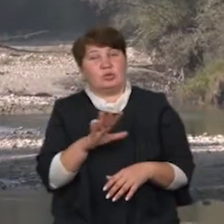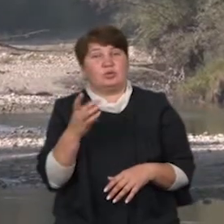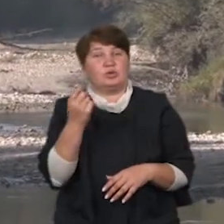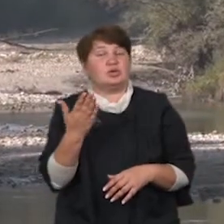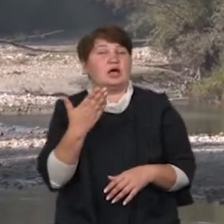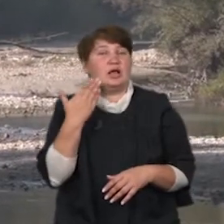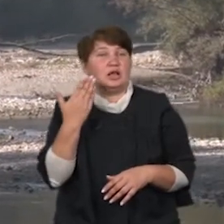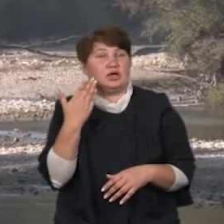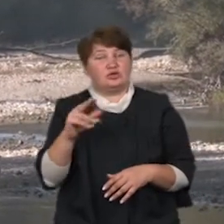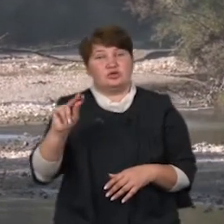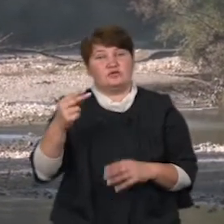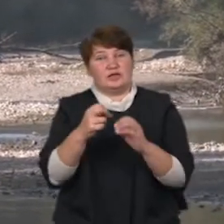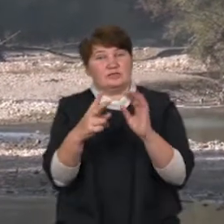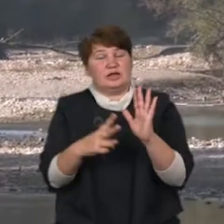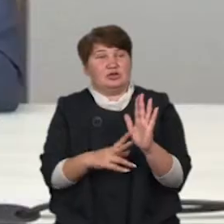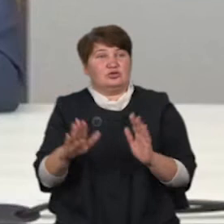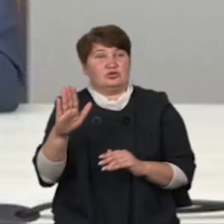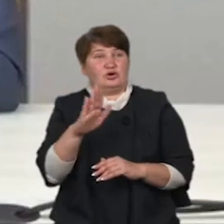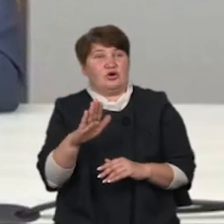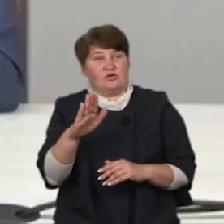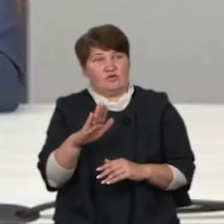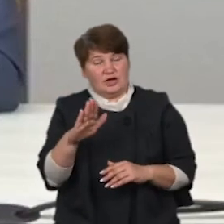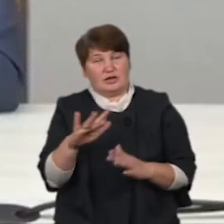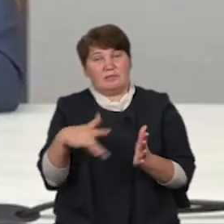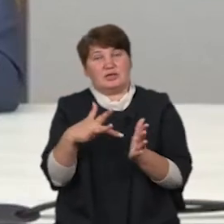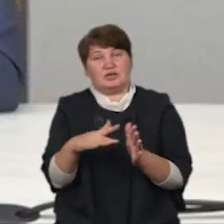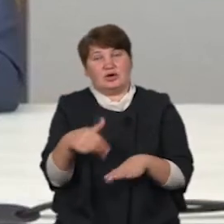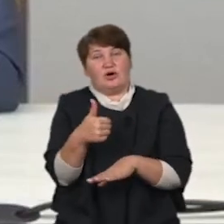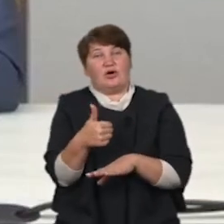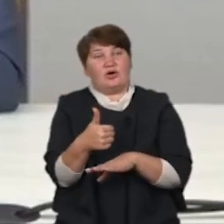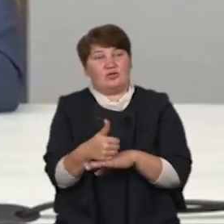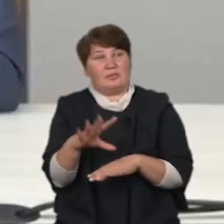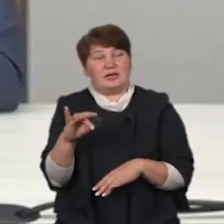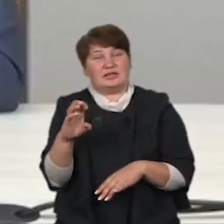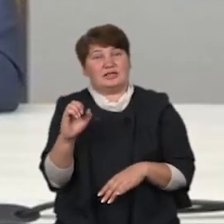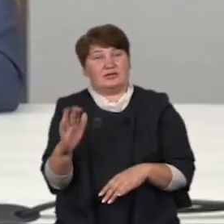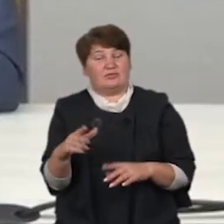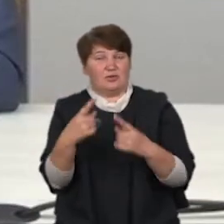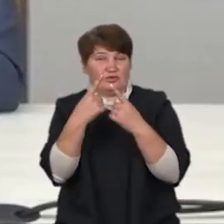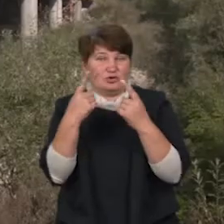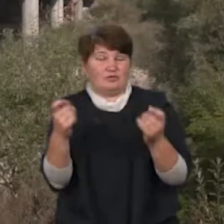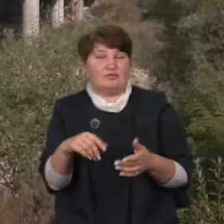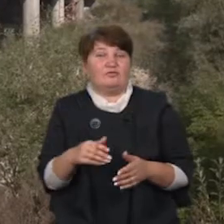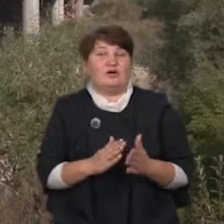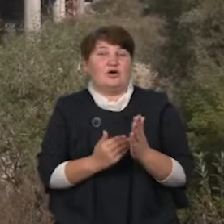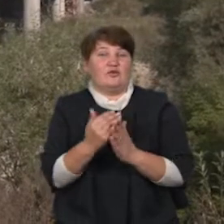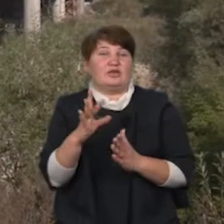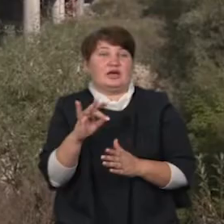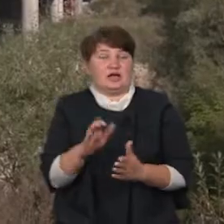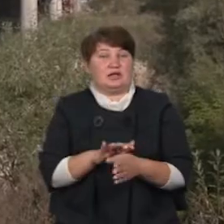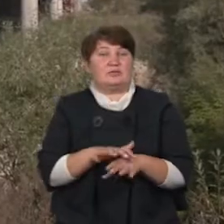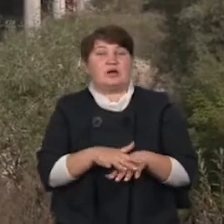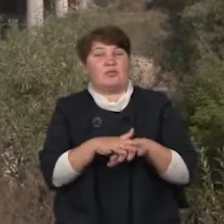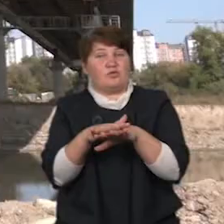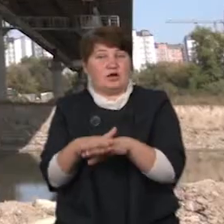У четвер-17 вересня в онлайн-зверненні міський голова Руслан Марцинків повідомив, що Верховна Рада спрямувала 60 мільйонів на